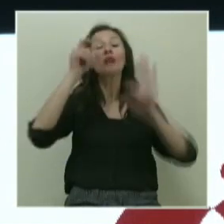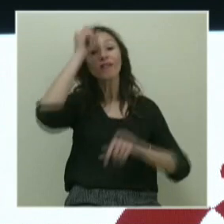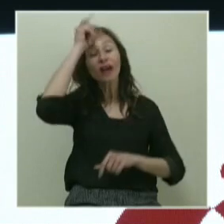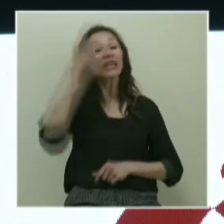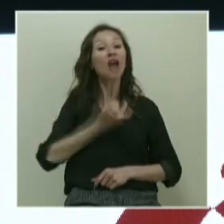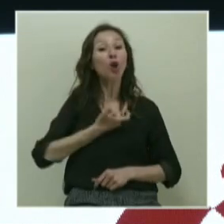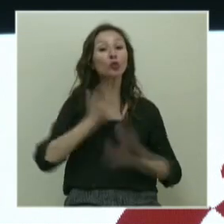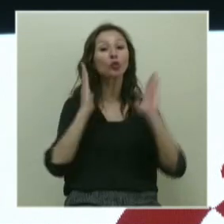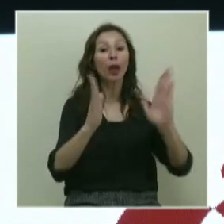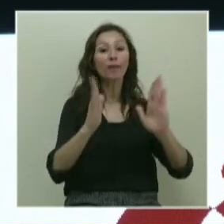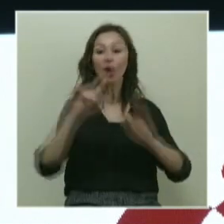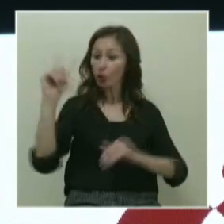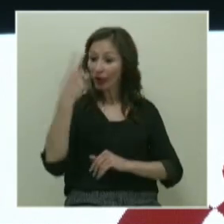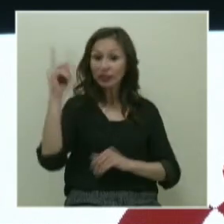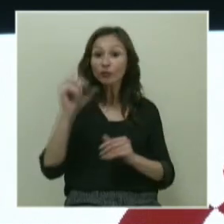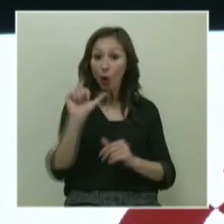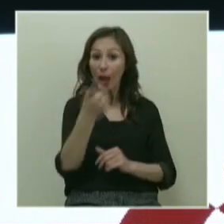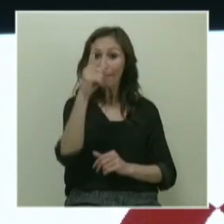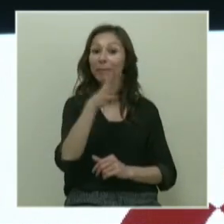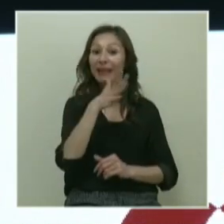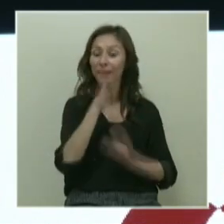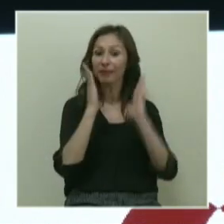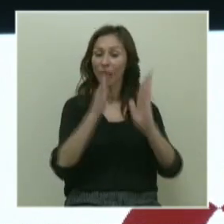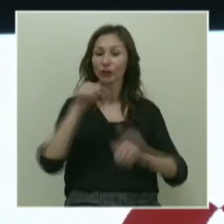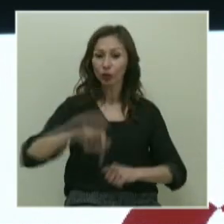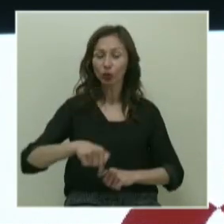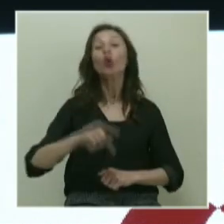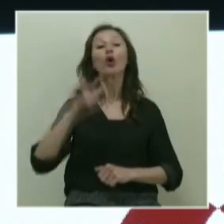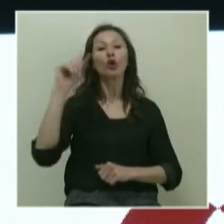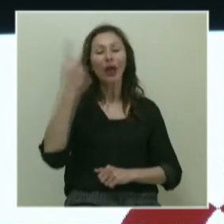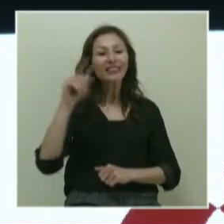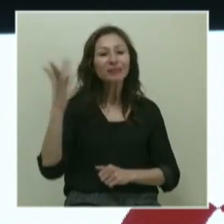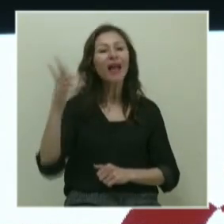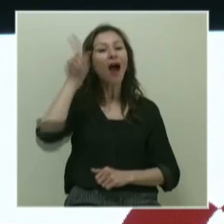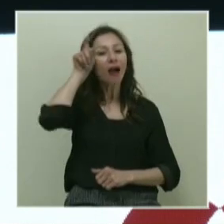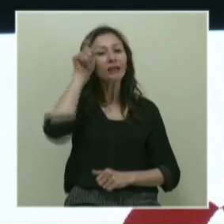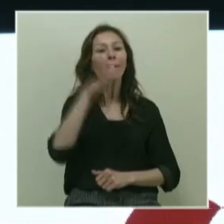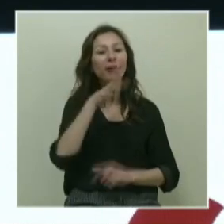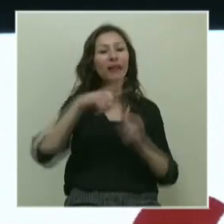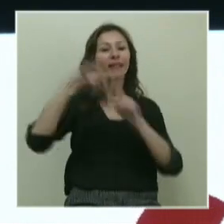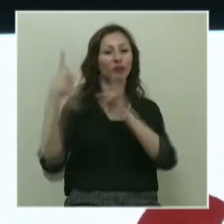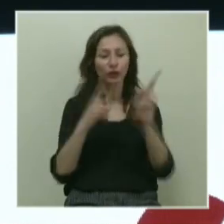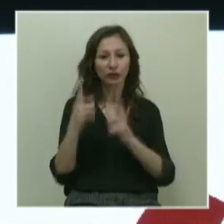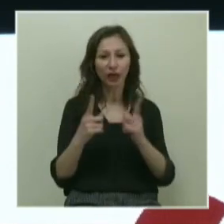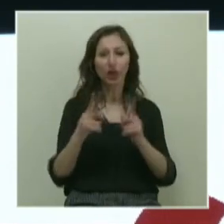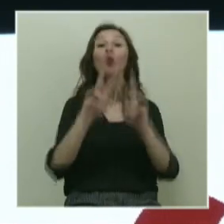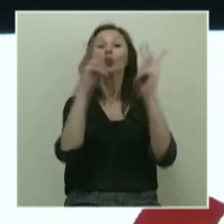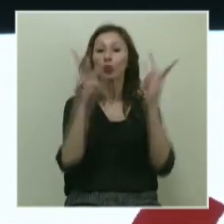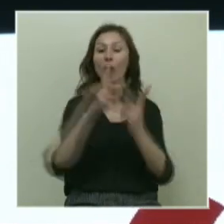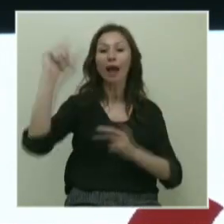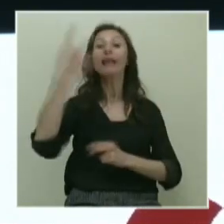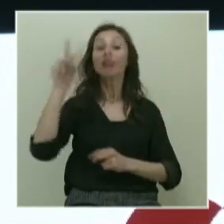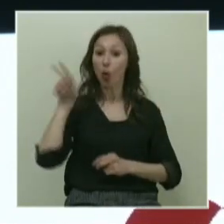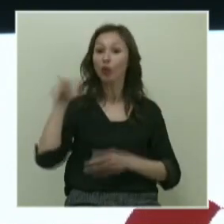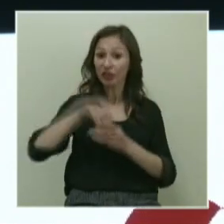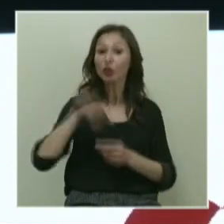Kanuni döneminde yönetişim önemli bir bilim dalıdır bugün. Yönetişimde, akılda, bilimde, teknolojide dünya lideriydi